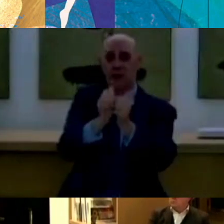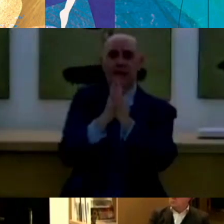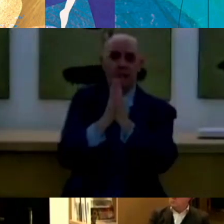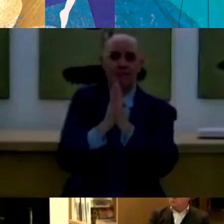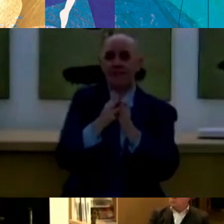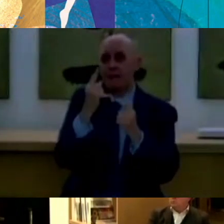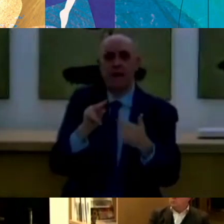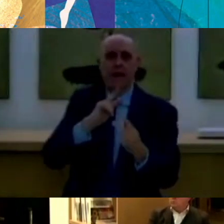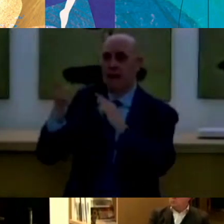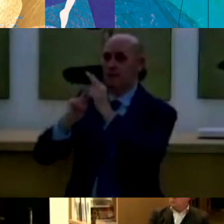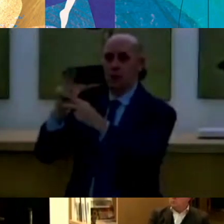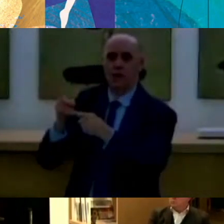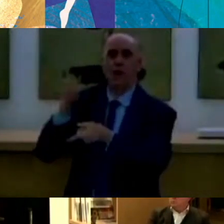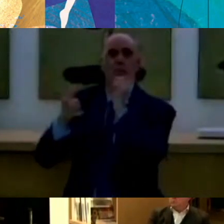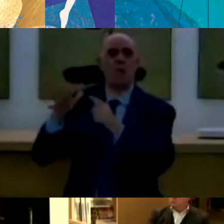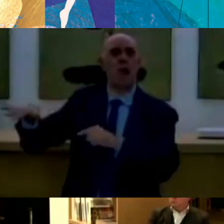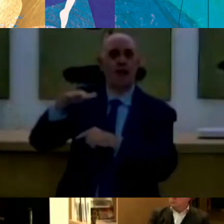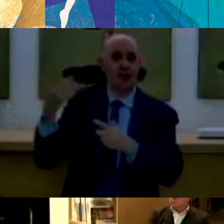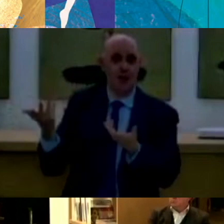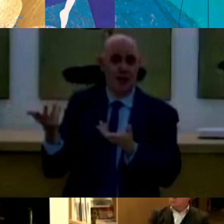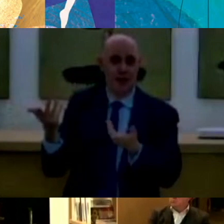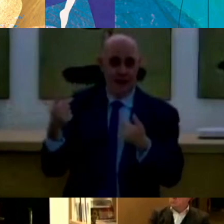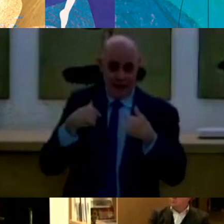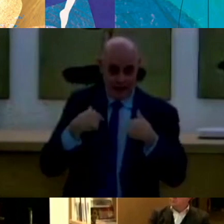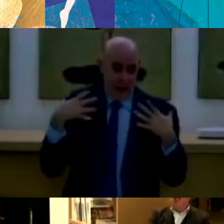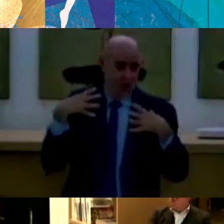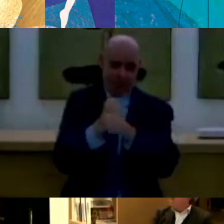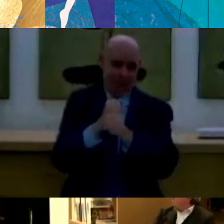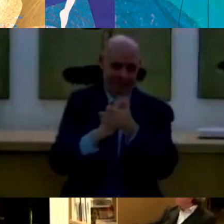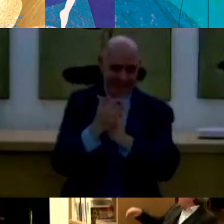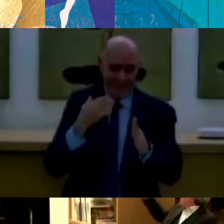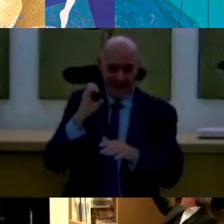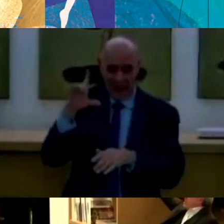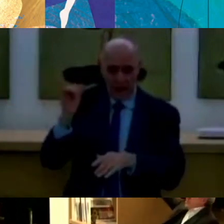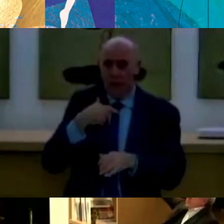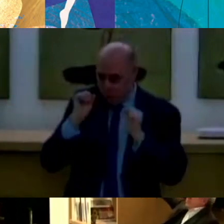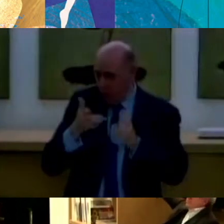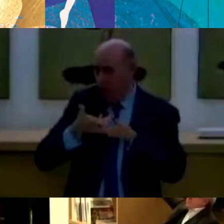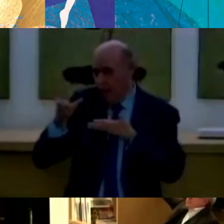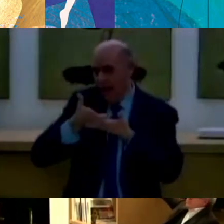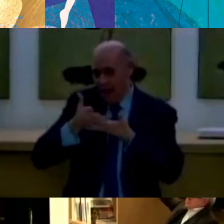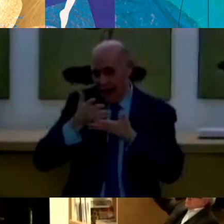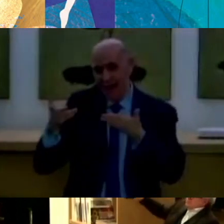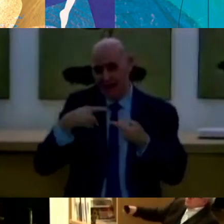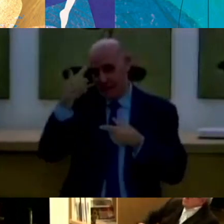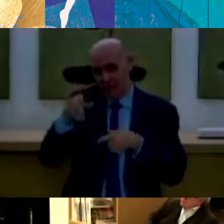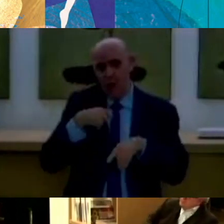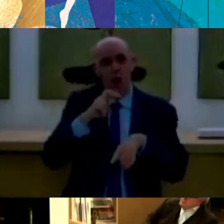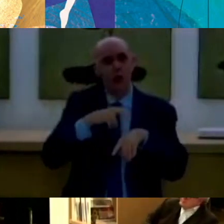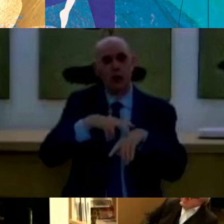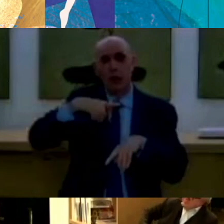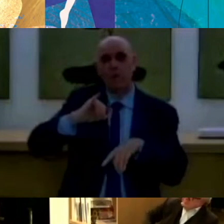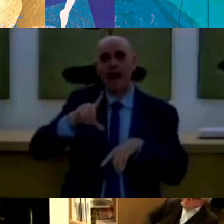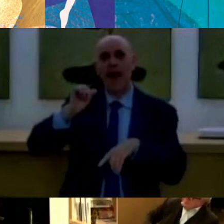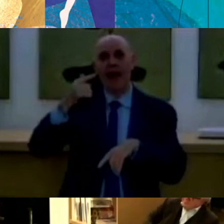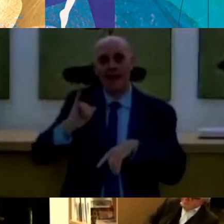esigenze della nostra popolazione. Io Claudio mi fermerai qui perché ci sarebbe molto da dire siccome so che il Dottor Pilati peraltro ha un